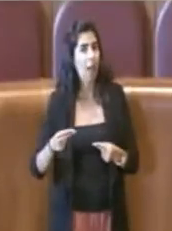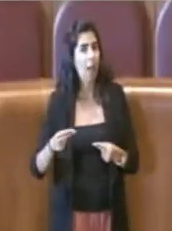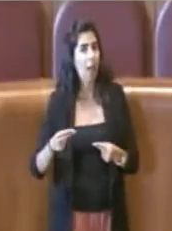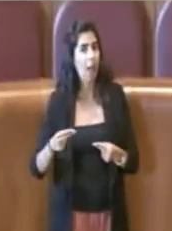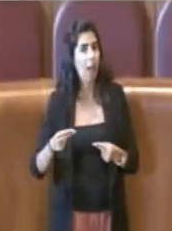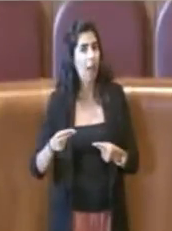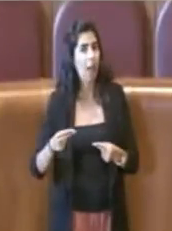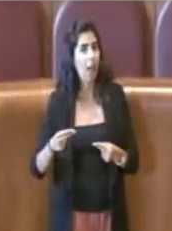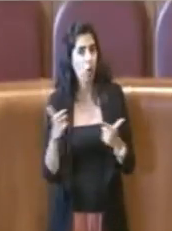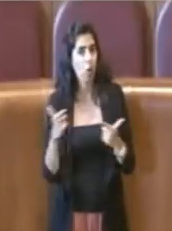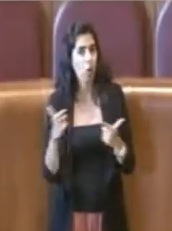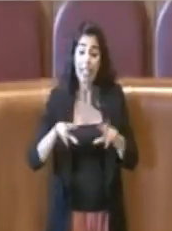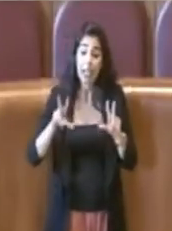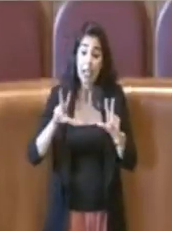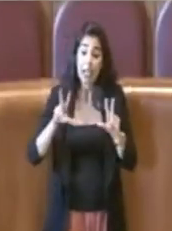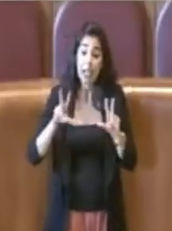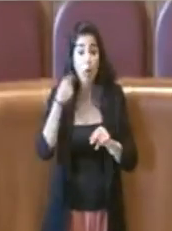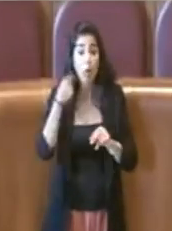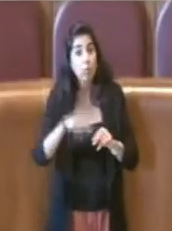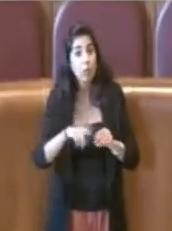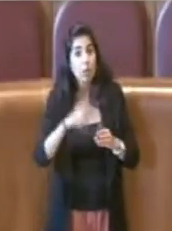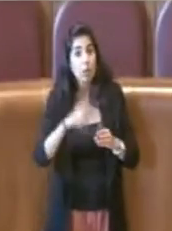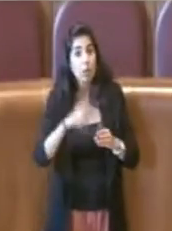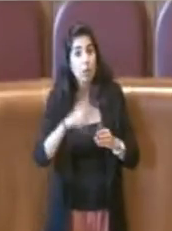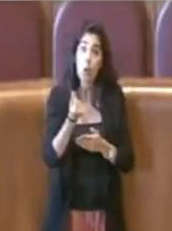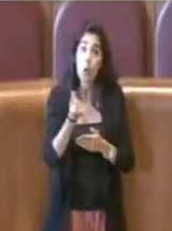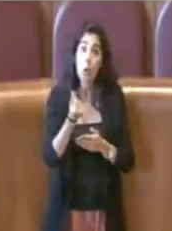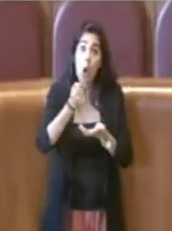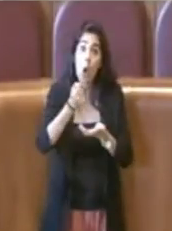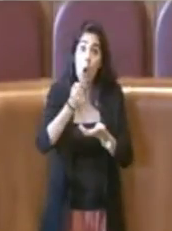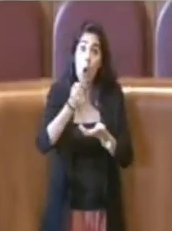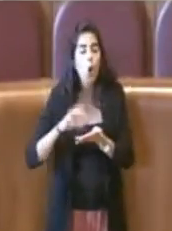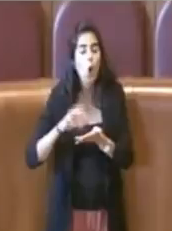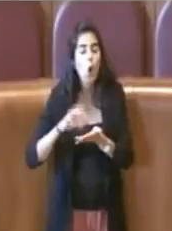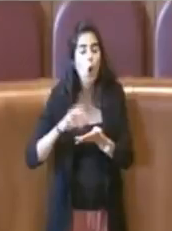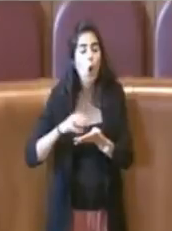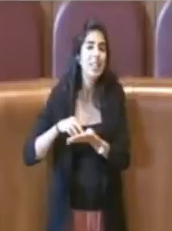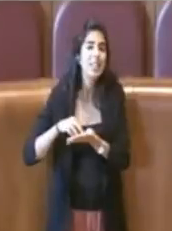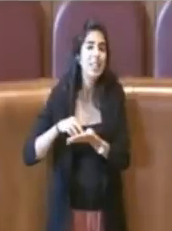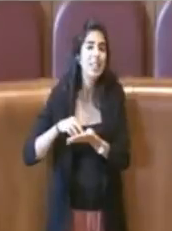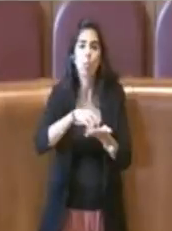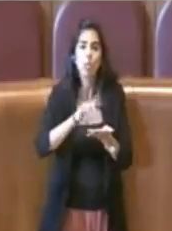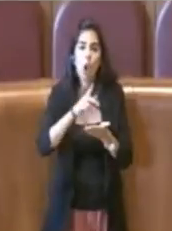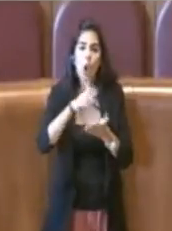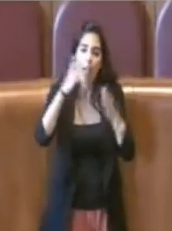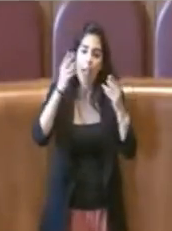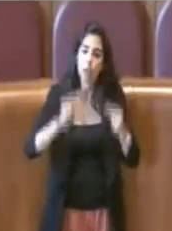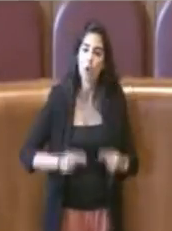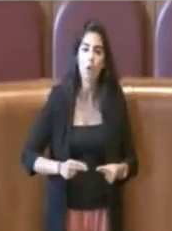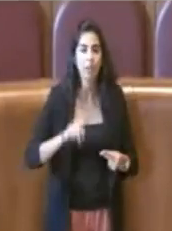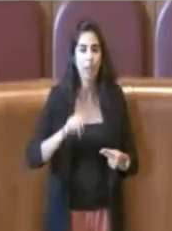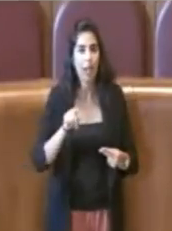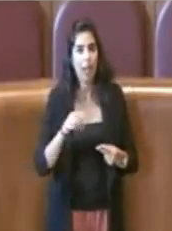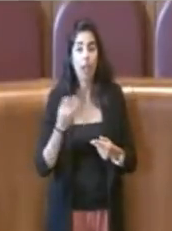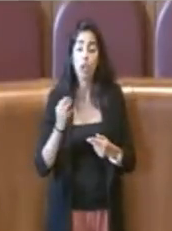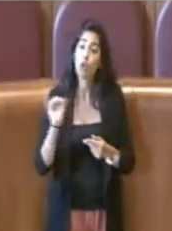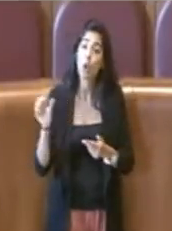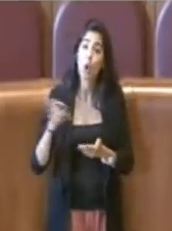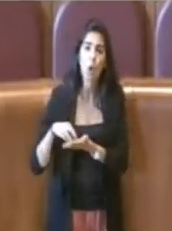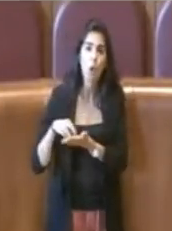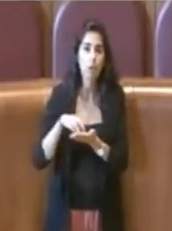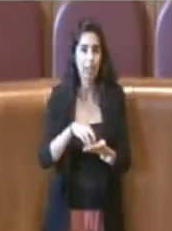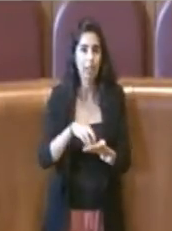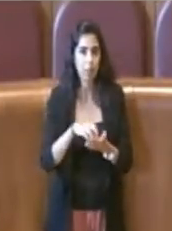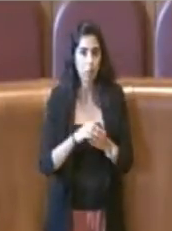contributiva e questo deve fare un attimino riflettere. Noi abbiamo sospeso i